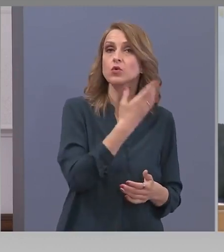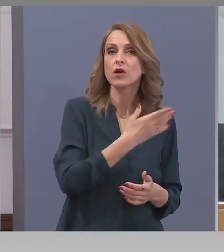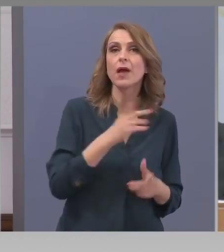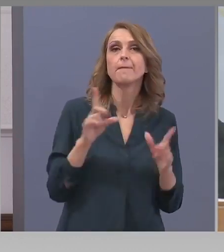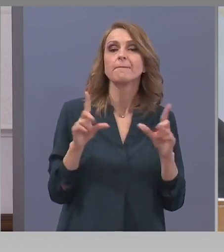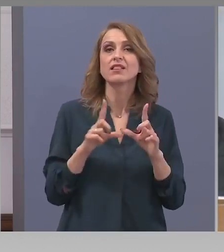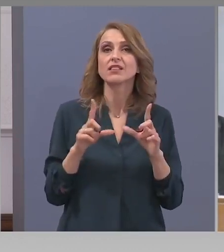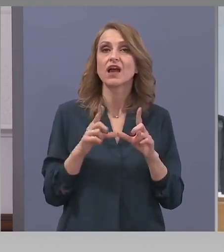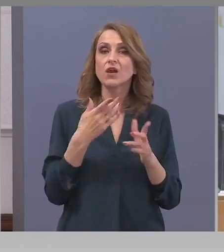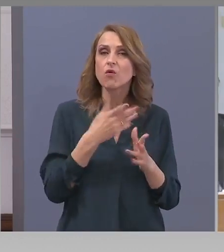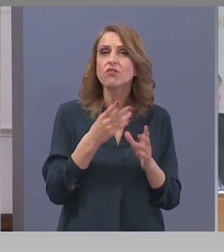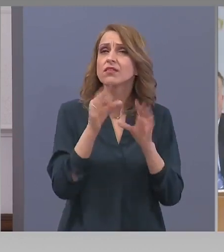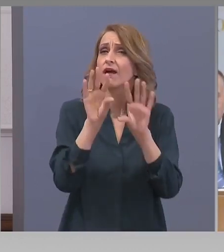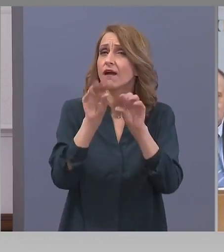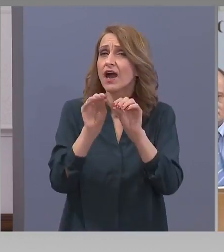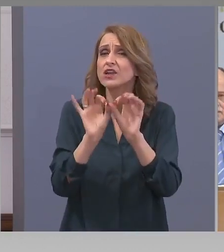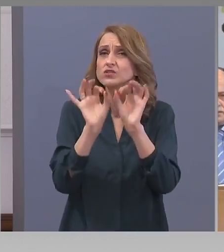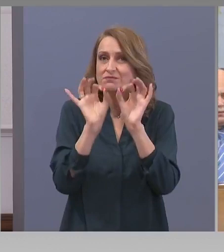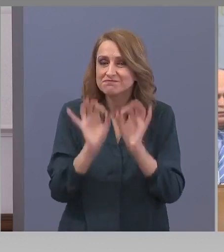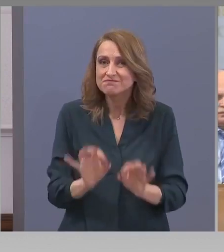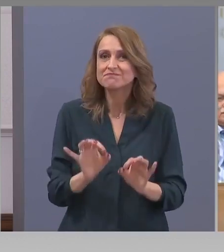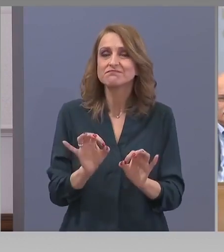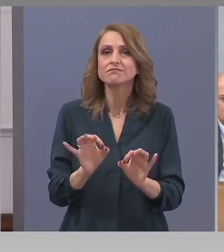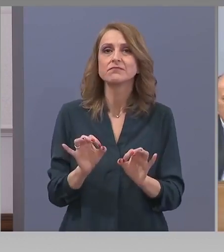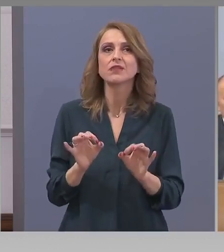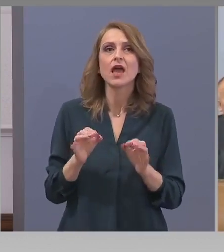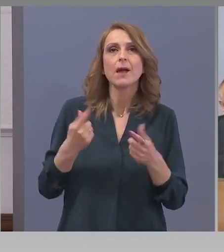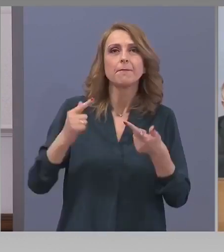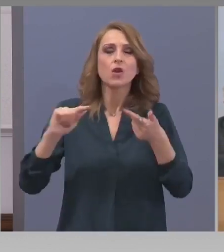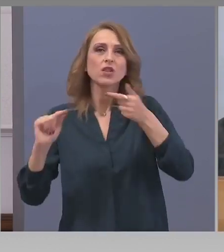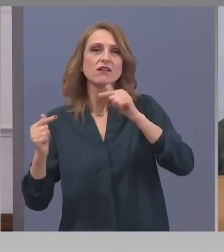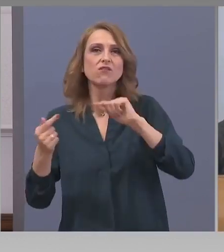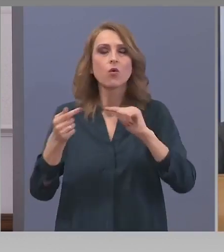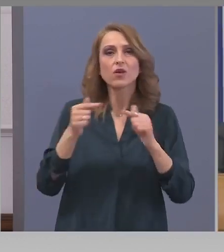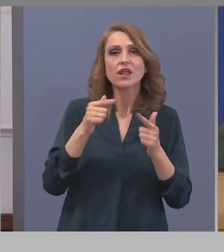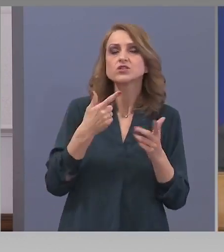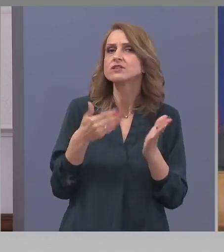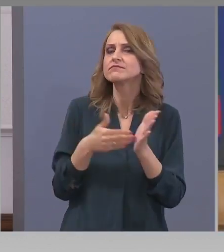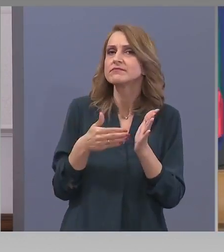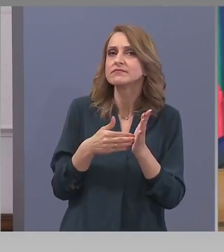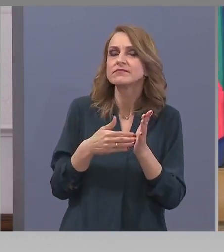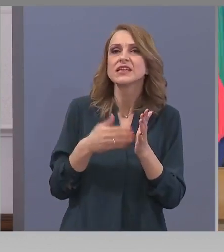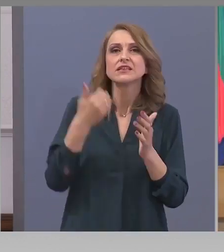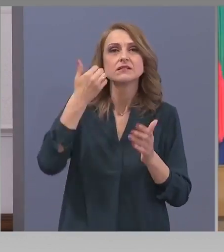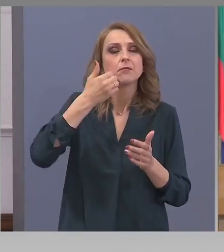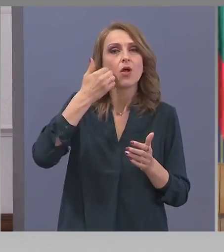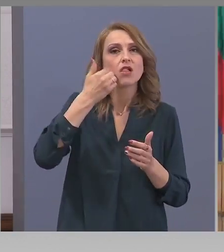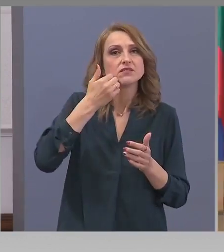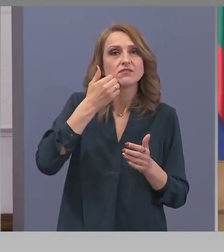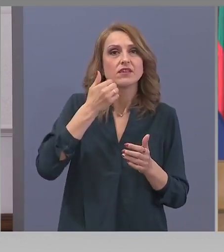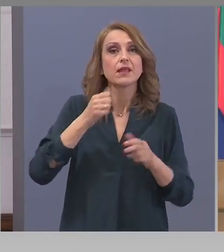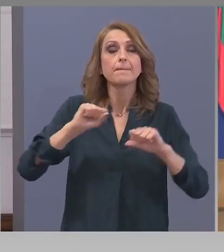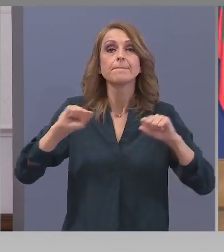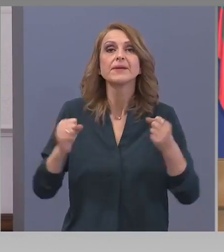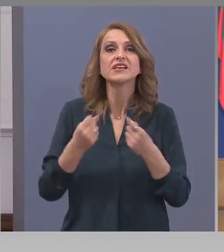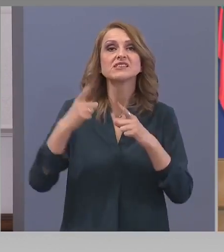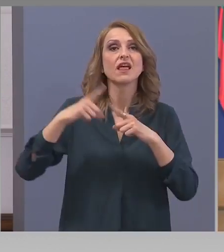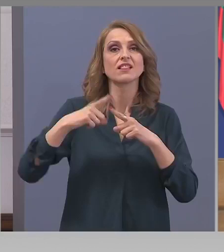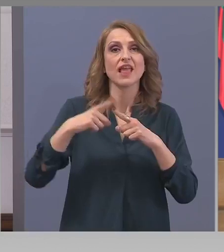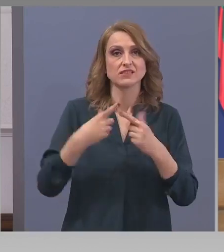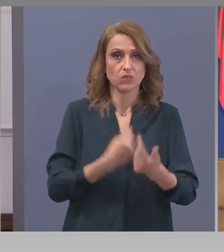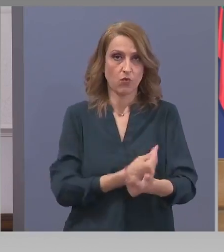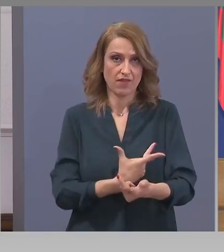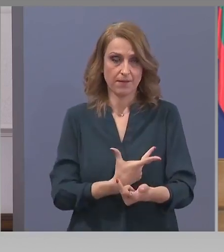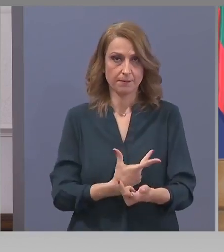Мангаров да изясни обстоятелствата и противоречията около използването на така наречените бързи или експресни